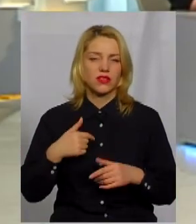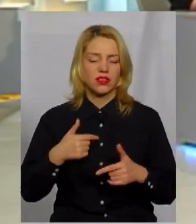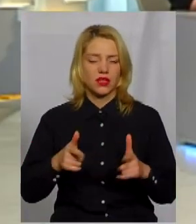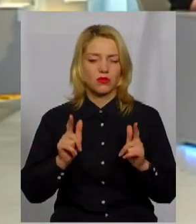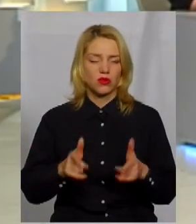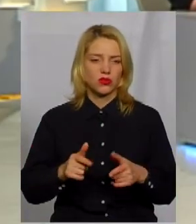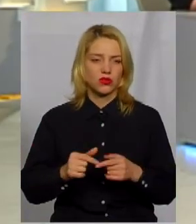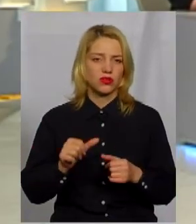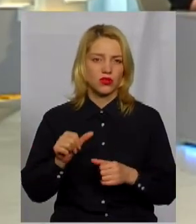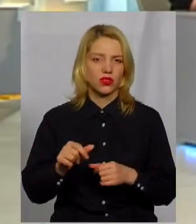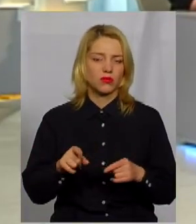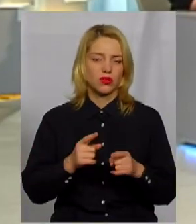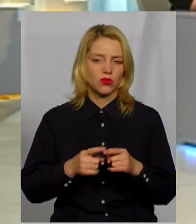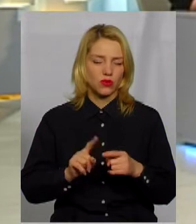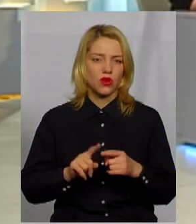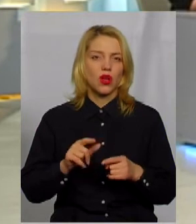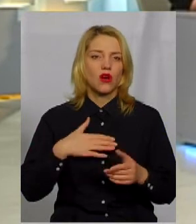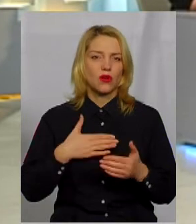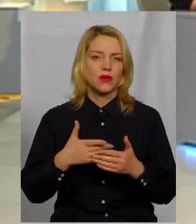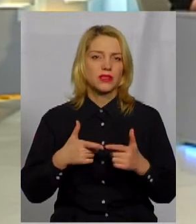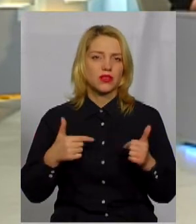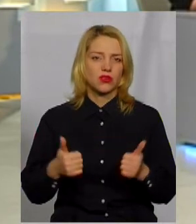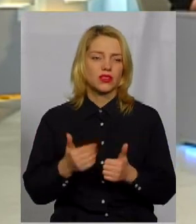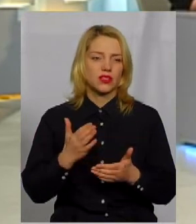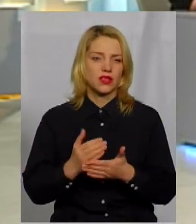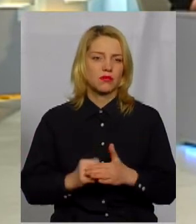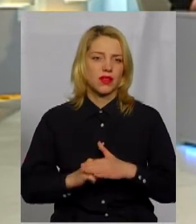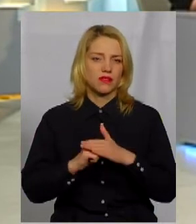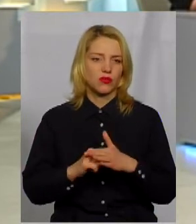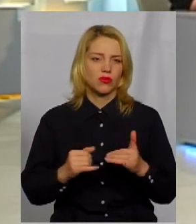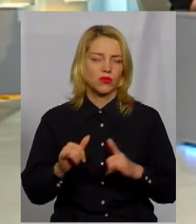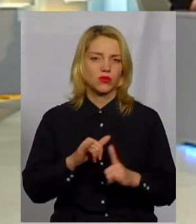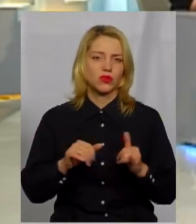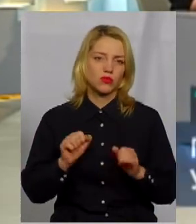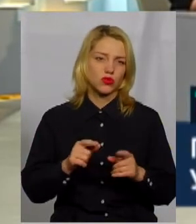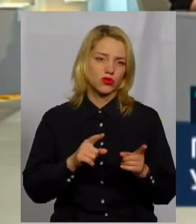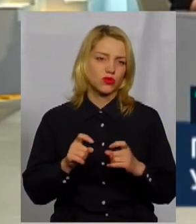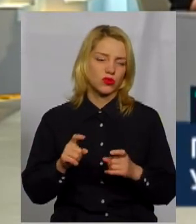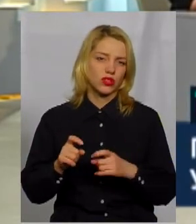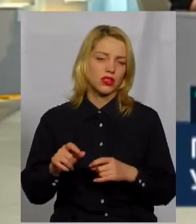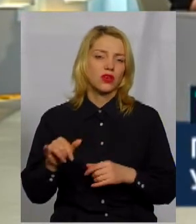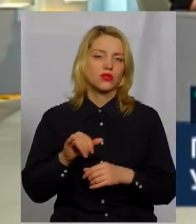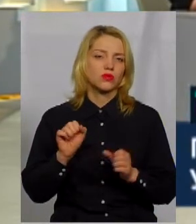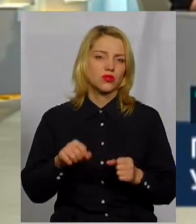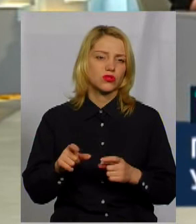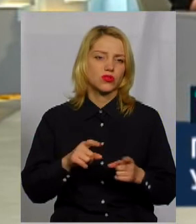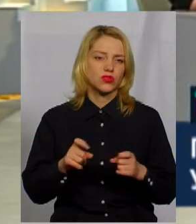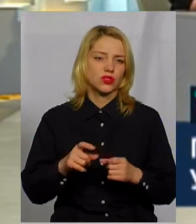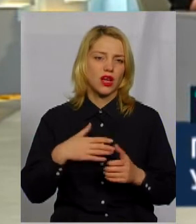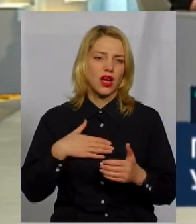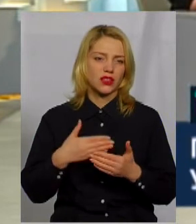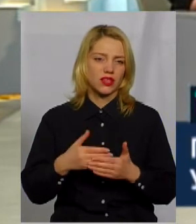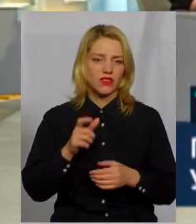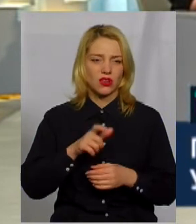погоджуюсь. Крім того, громадські організації є такою платформою, куди можуть долучатись